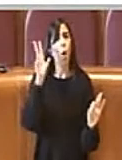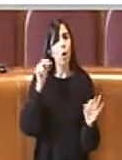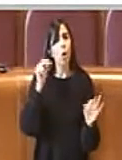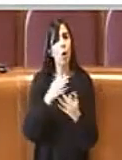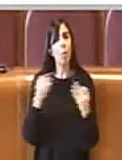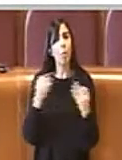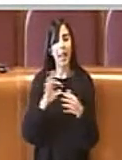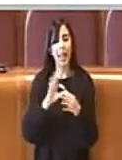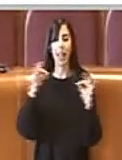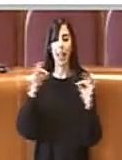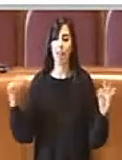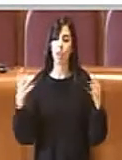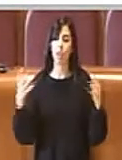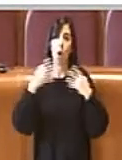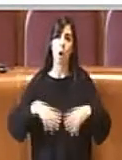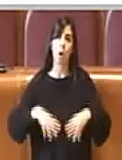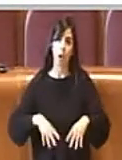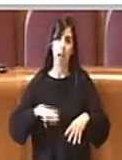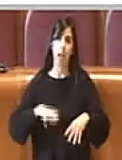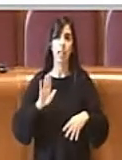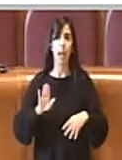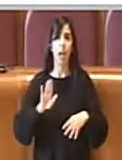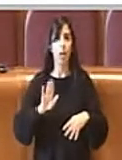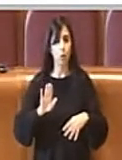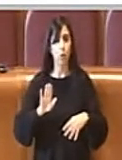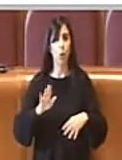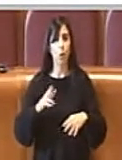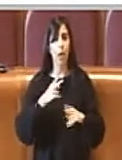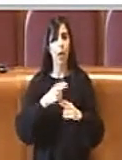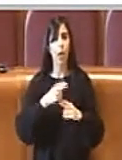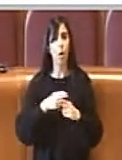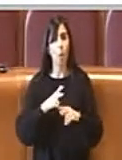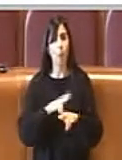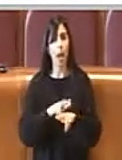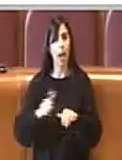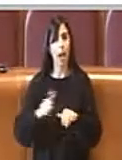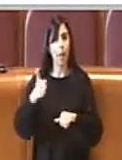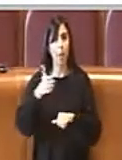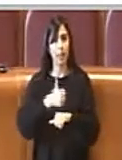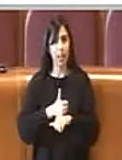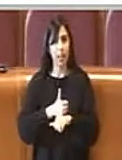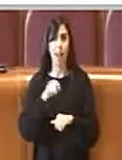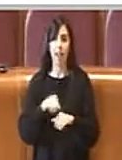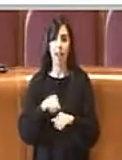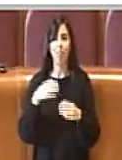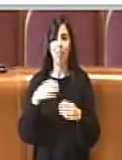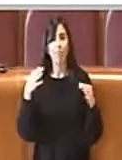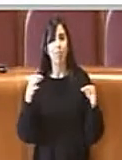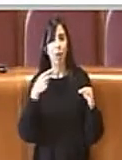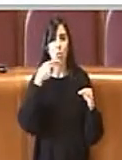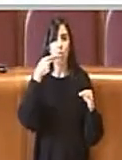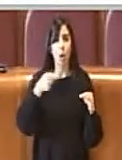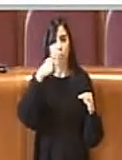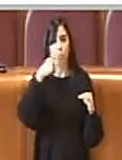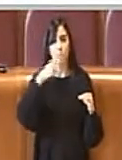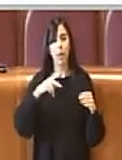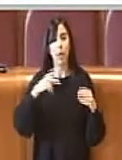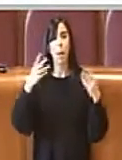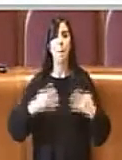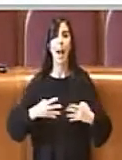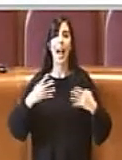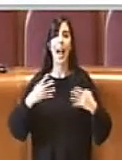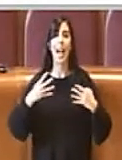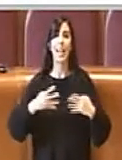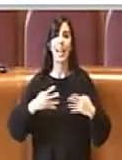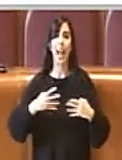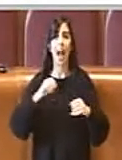di organizzazione di Roma Capitale che è qualificata un po' come la cosiddetta macchina amministrativa e quindi